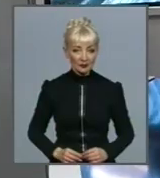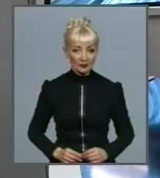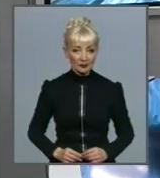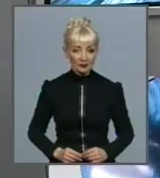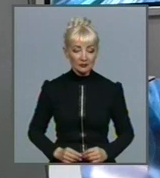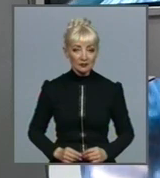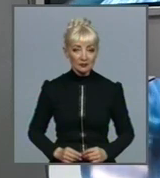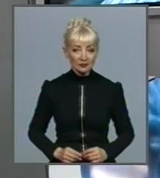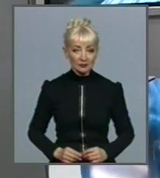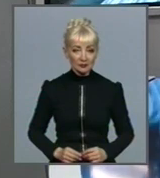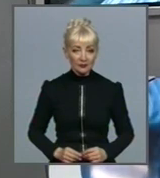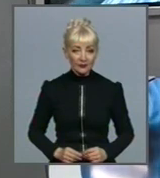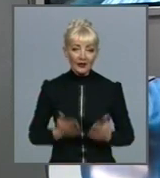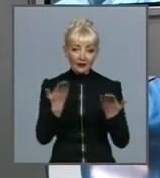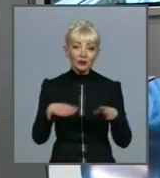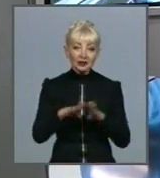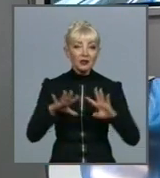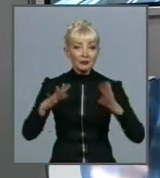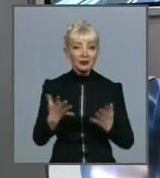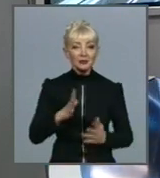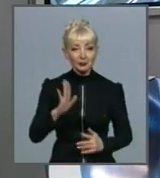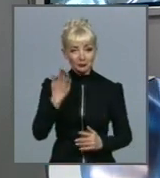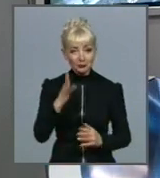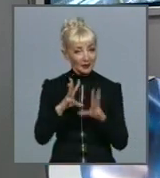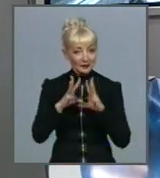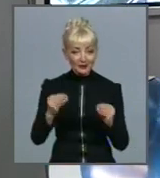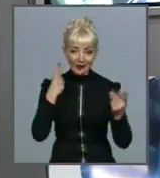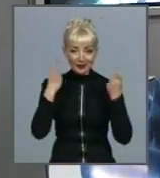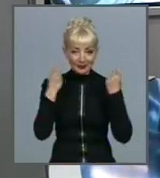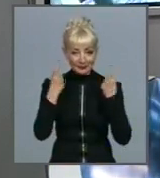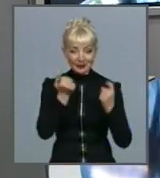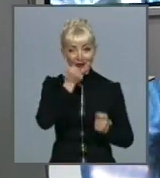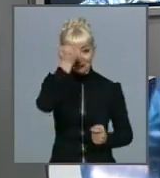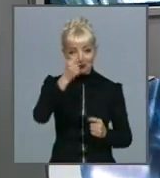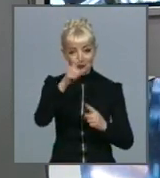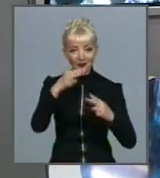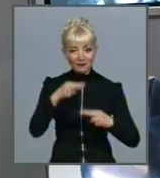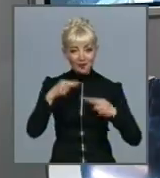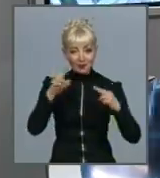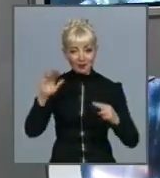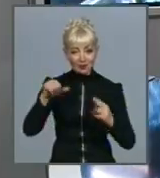Ось такими на події був вівторок. На цьому в мене вся інформація. Я дякую за увагу, прощаюся з вами до завтра.